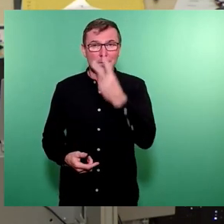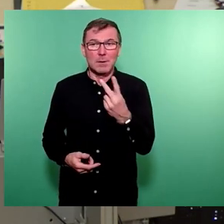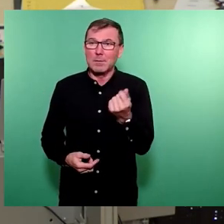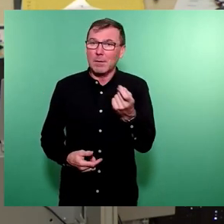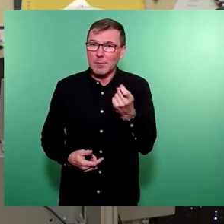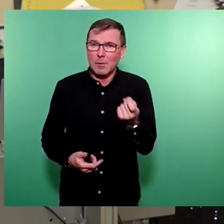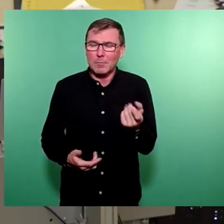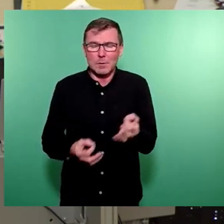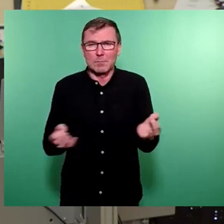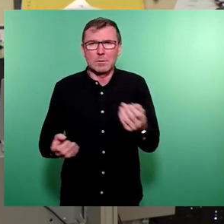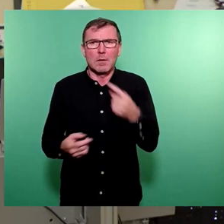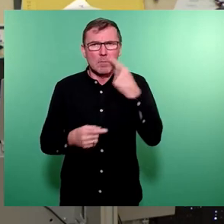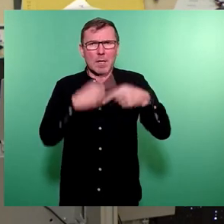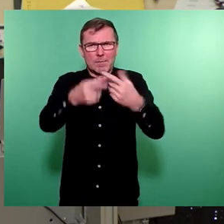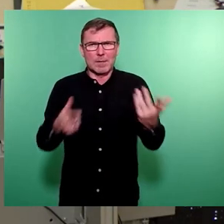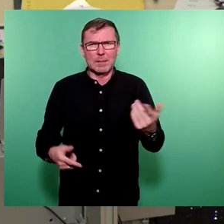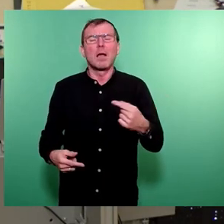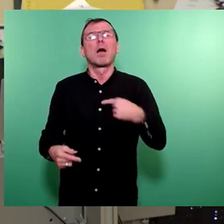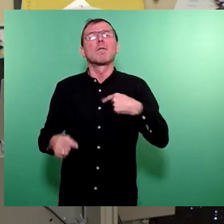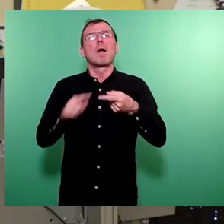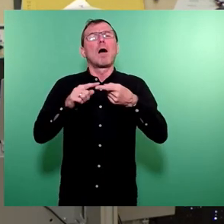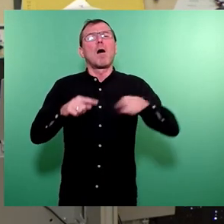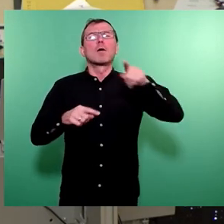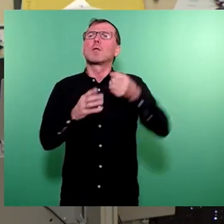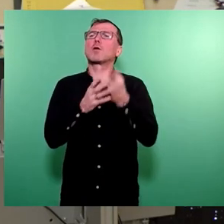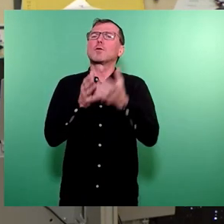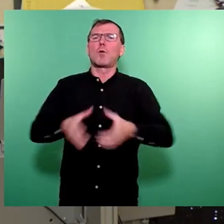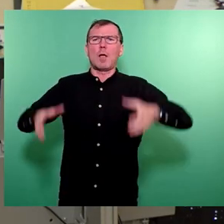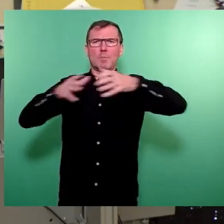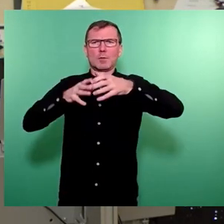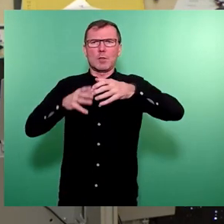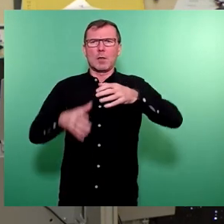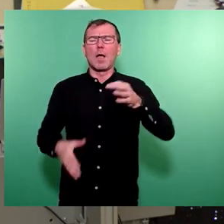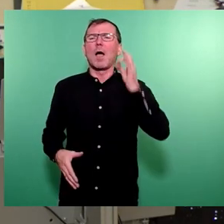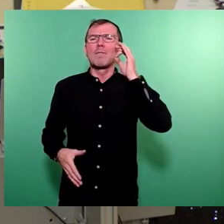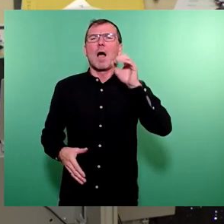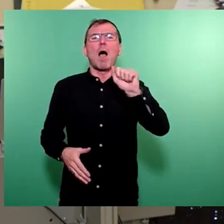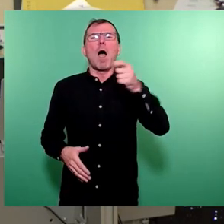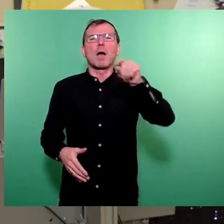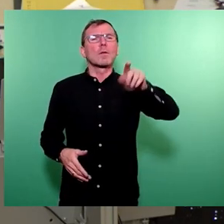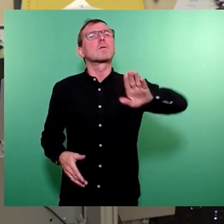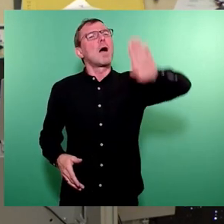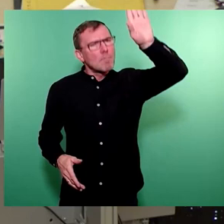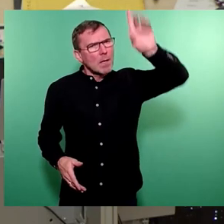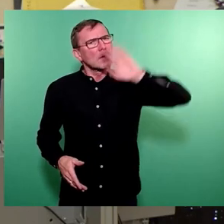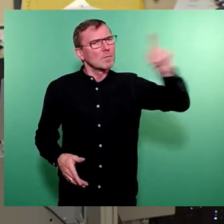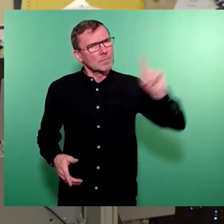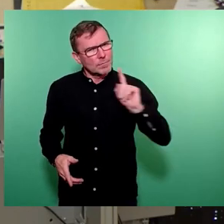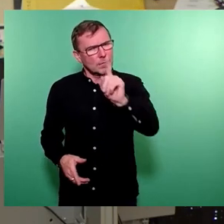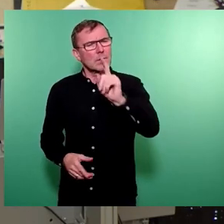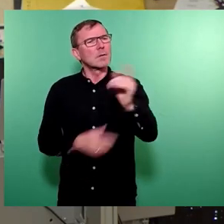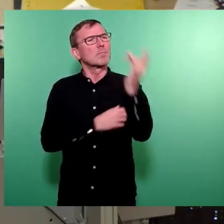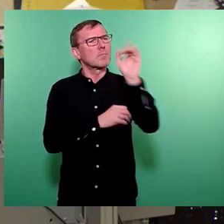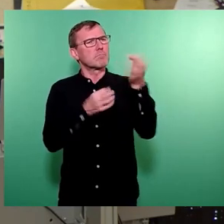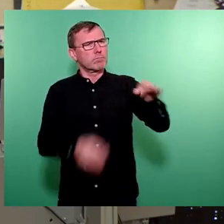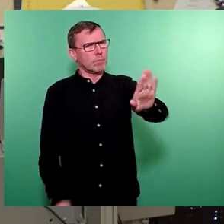entwickelt. Wir erhöhen das Kulturbudget. Frau Arnert, Sie dürfen sich melden und dann hier vorne stehen und erklären, was Sie für richtig